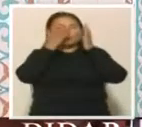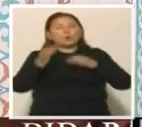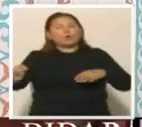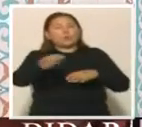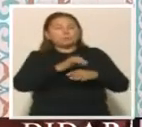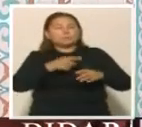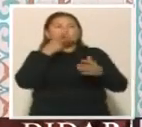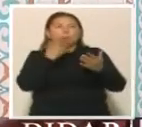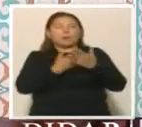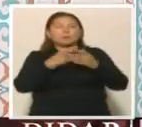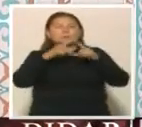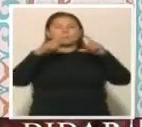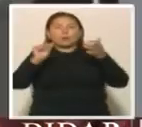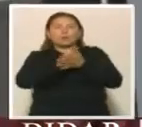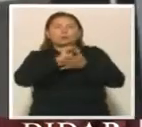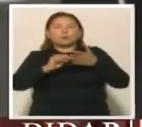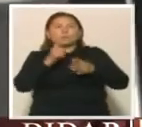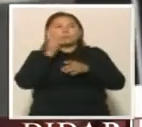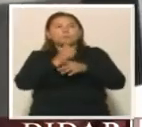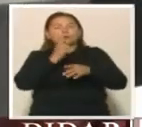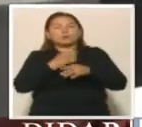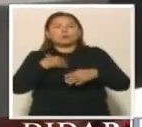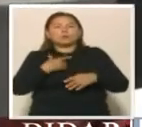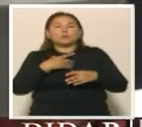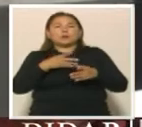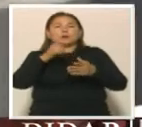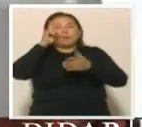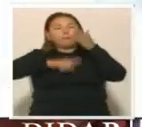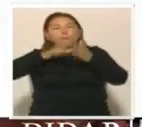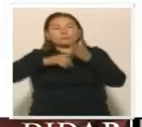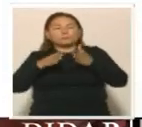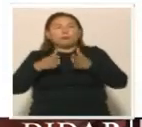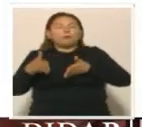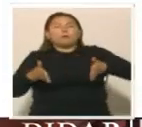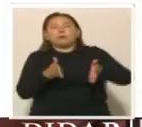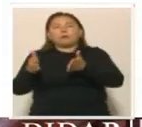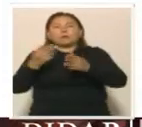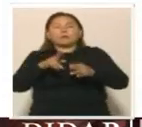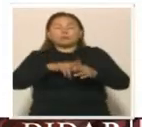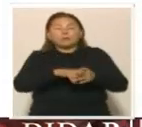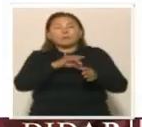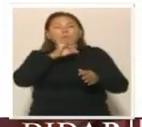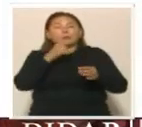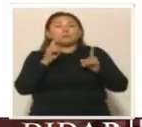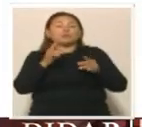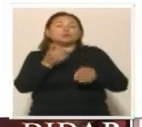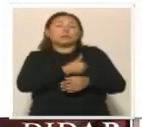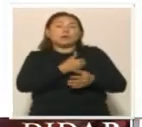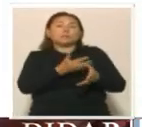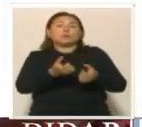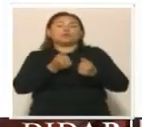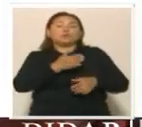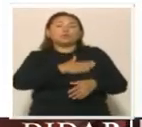распространяет листовки об опасности запрещенных в нашей стране религиозных течений. Для тех, подчеркивает имам, кто желает получить